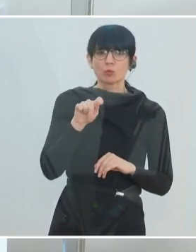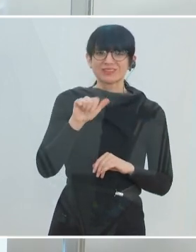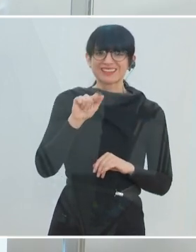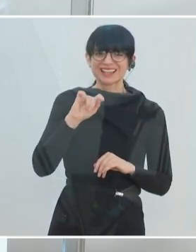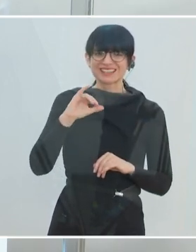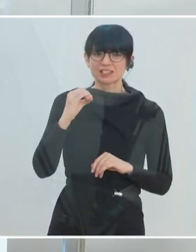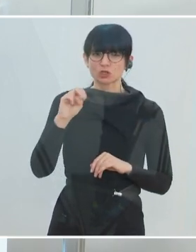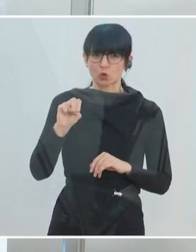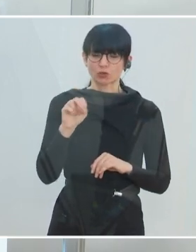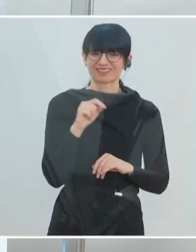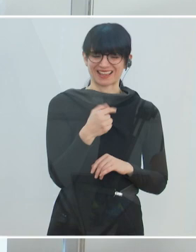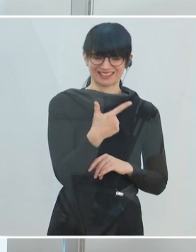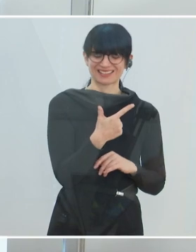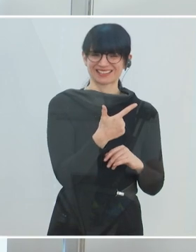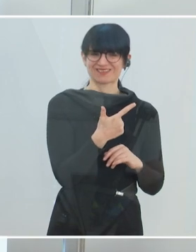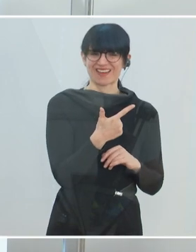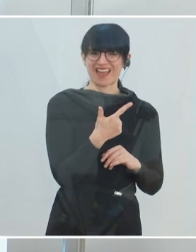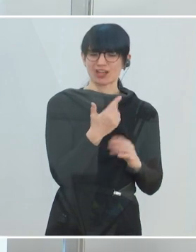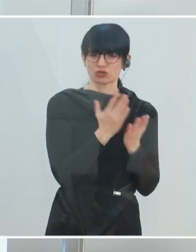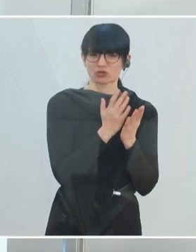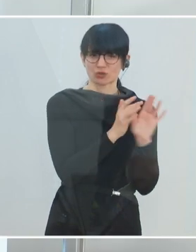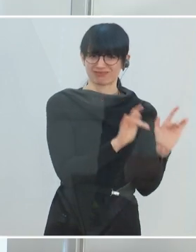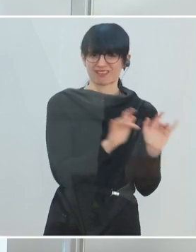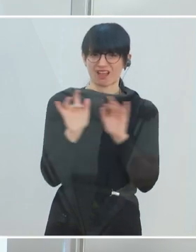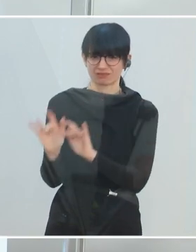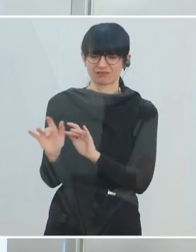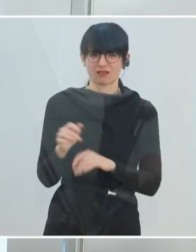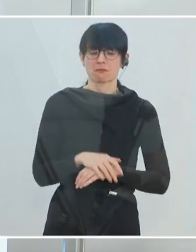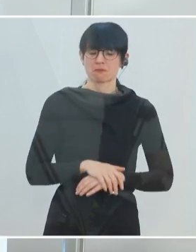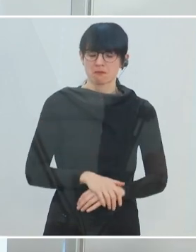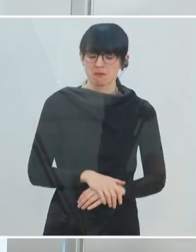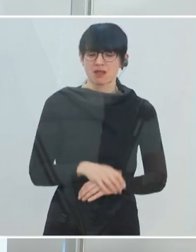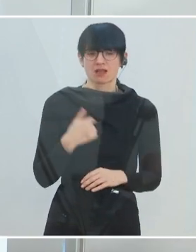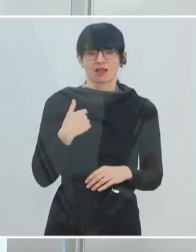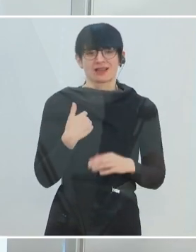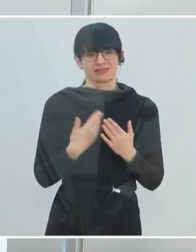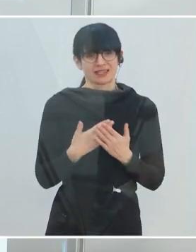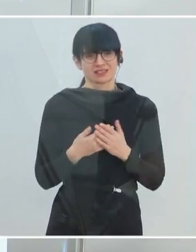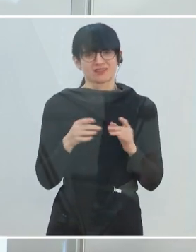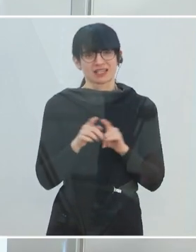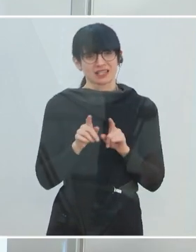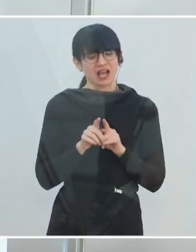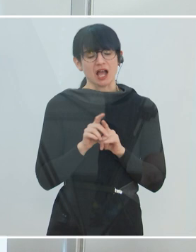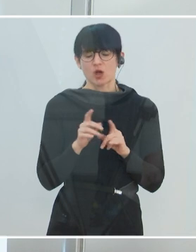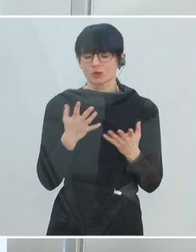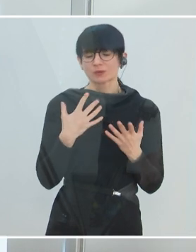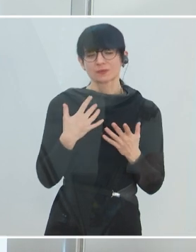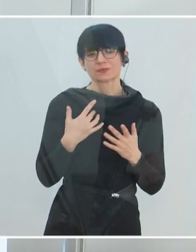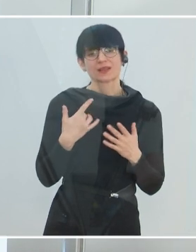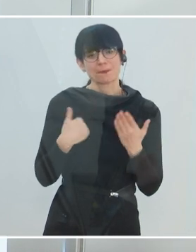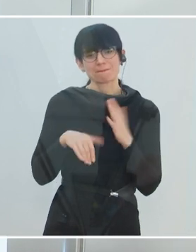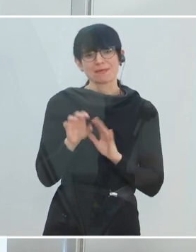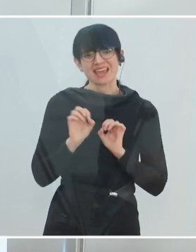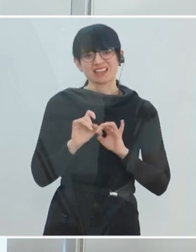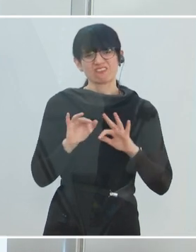Dominanz dieser Mutationen in den betroffenen Regionen auch mit steigenden Neuinfektionszahlen zu rechnen haben. Warum? Es ist